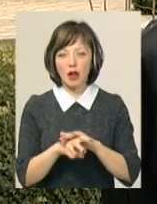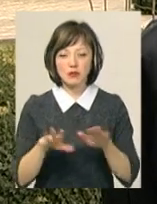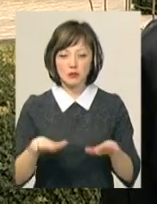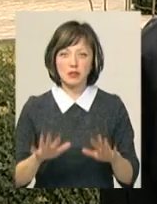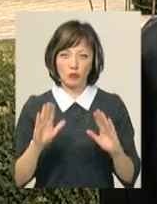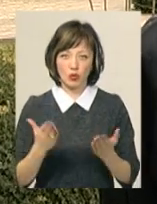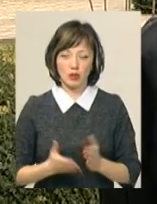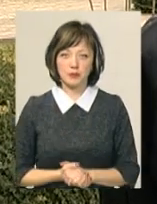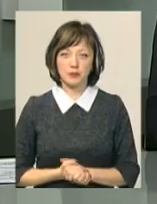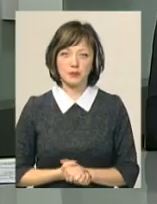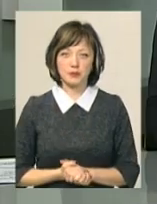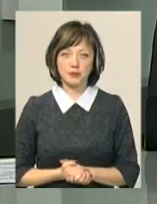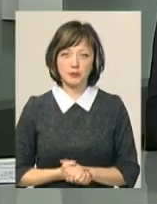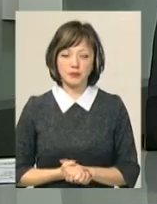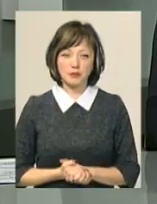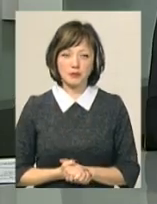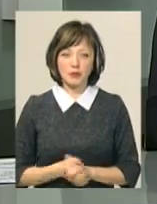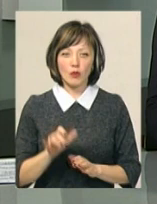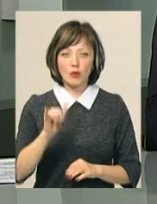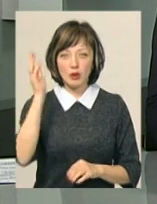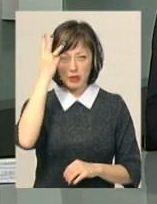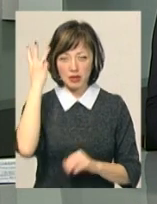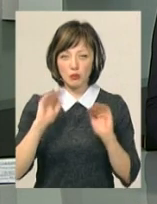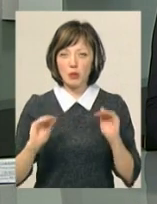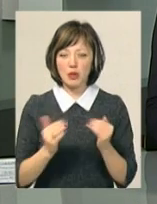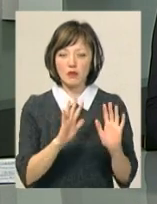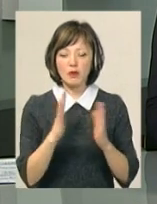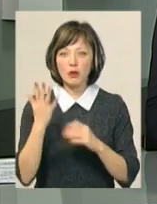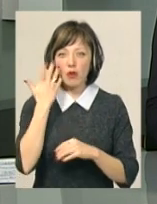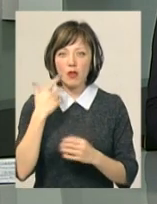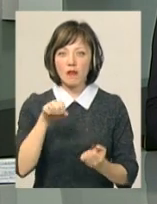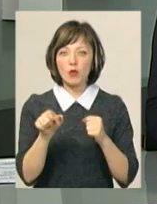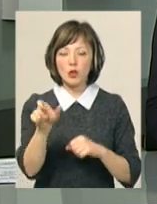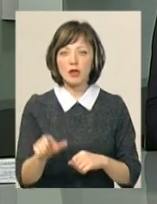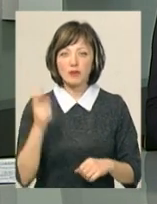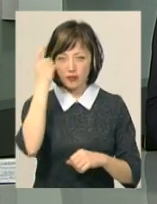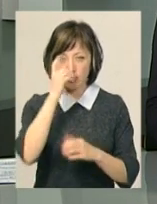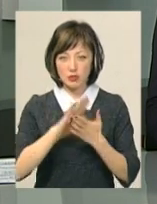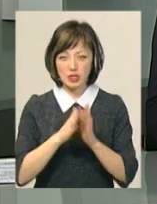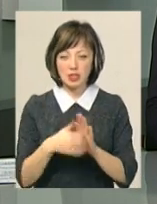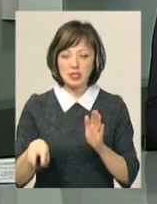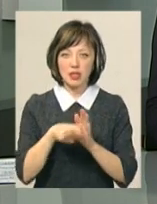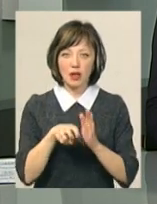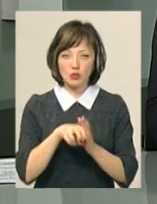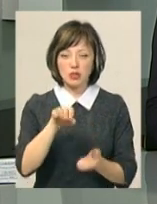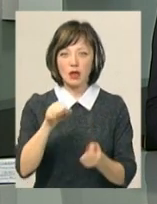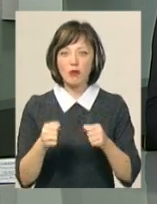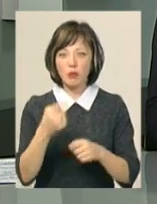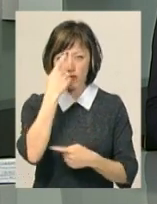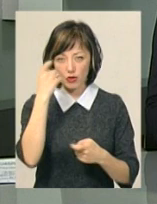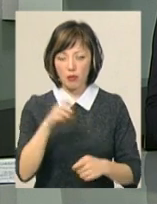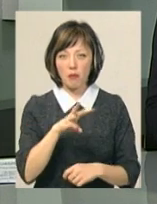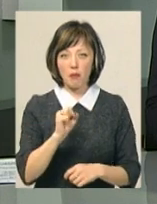місця подій. У Хмельницькому поменшало випадків, коли водії у нетверезому стані сідають за кермом, повідомив Роман